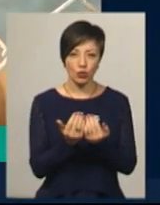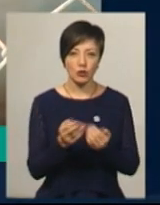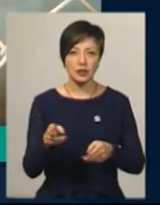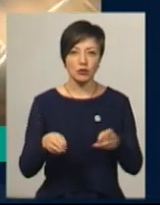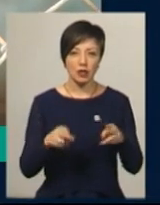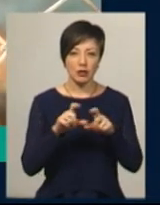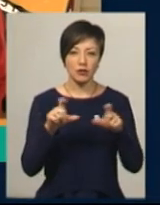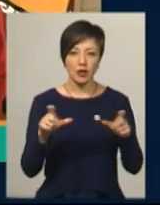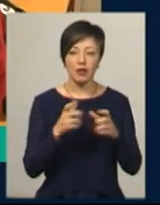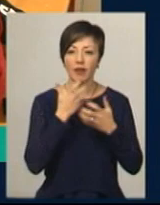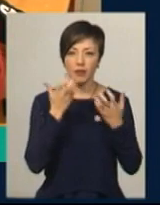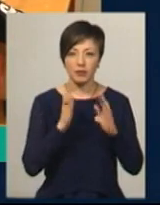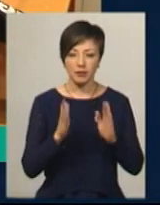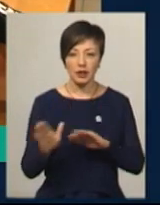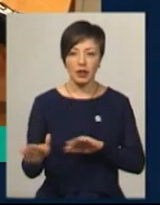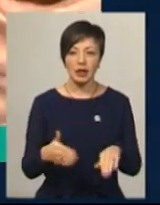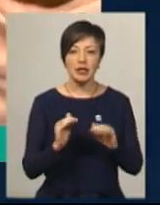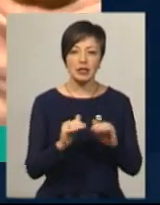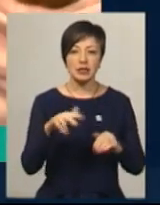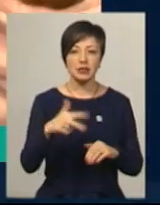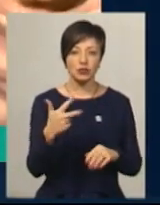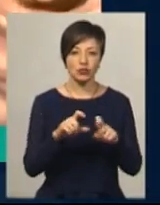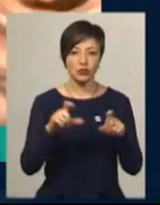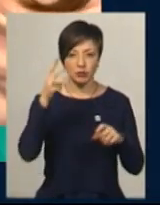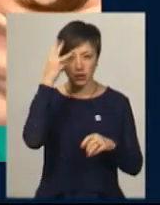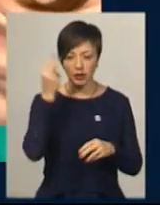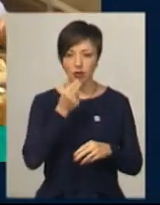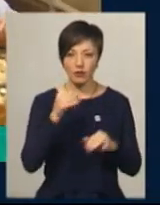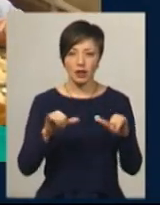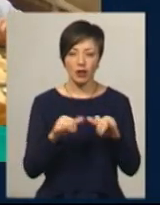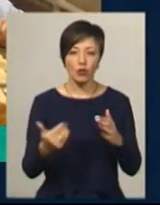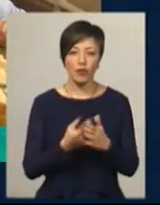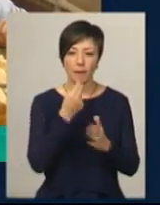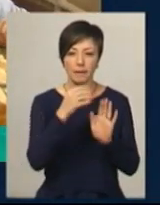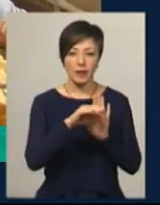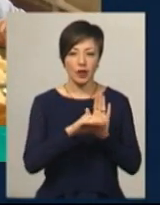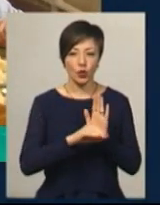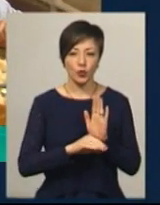зимуватимуть у теплі. Учні 33 шкіл Хмельницького харчуються в їдальнях за новим меню.